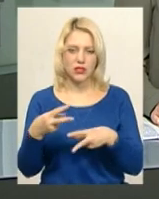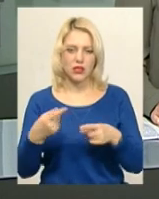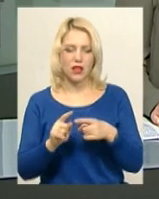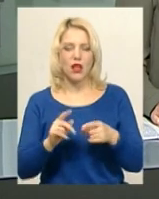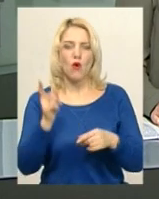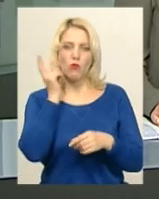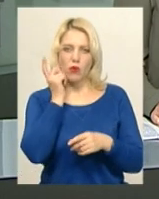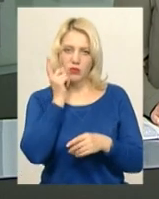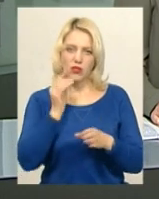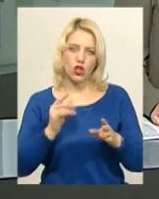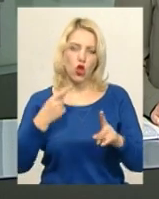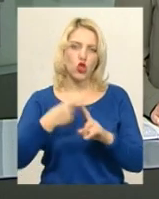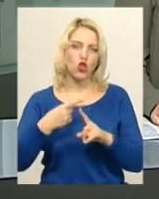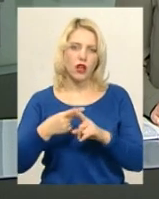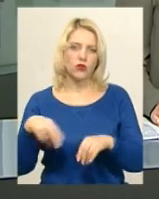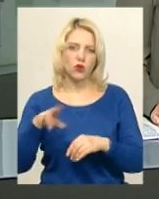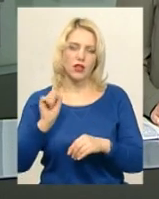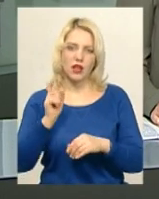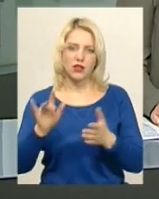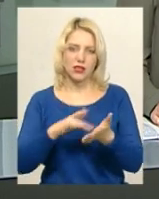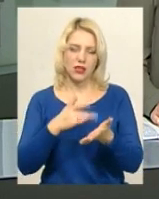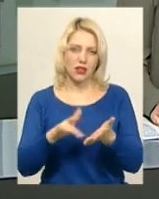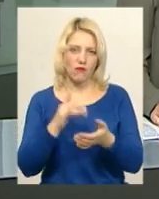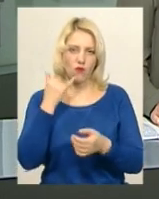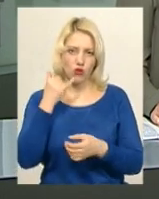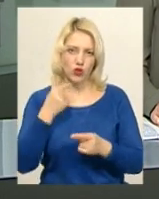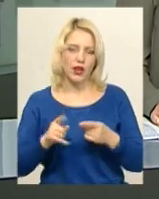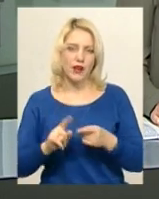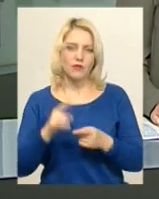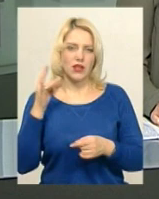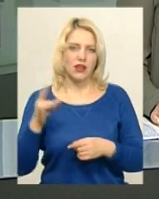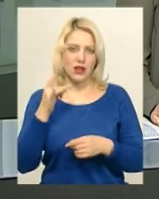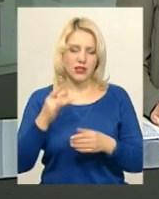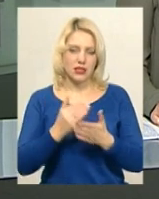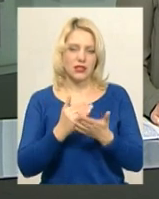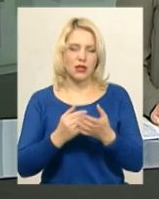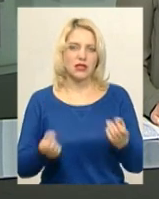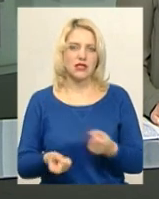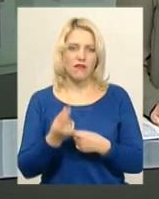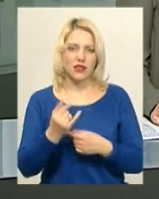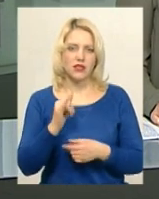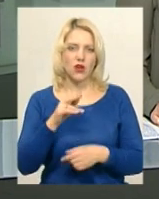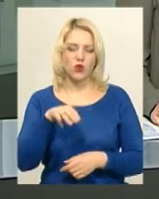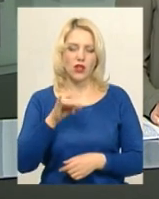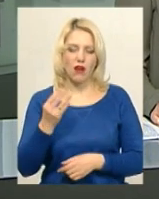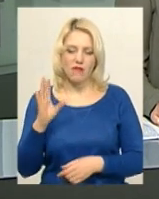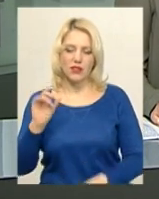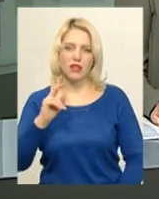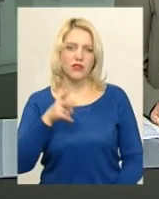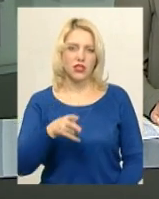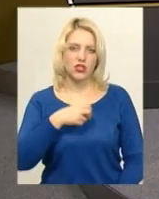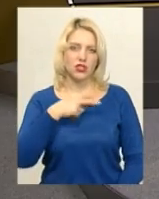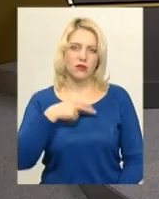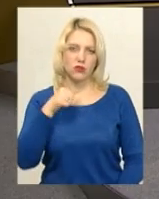додаток на смартфон. Нагадаю, система разового безгутівкового розрахунку з'явилась у місті у травні 2017 року.